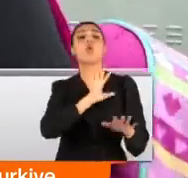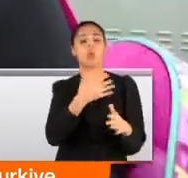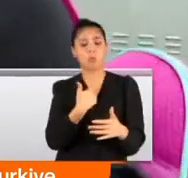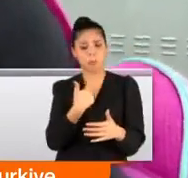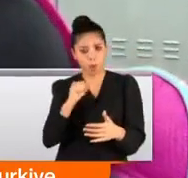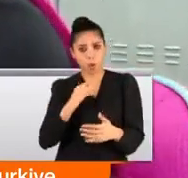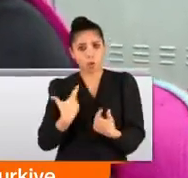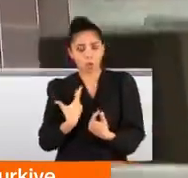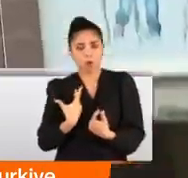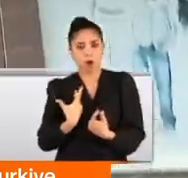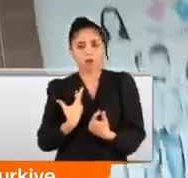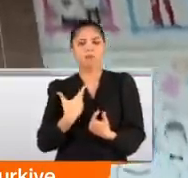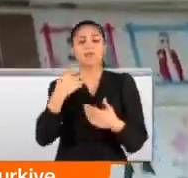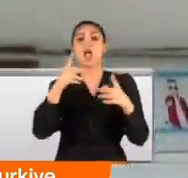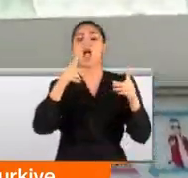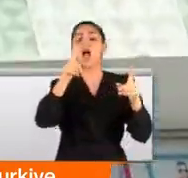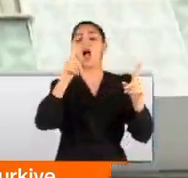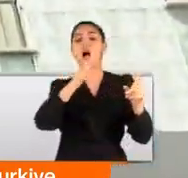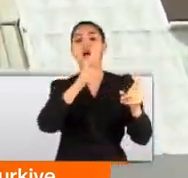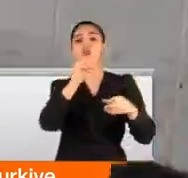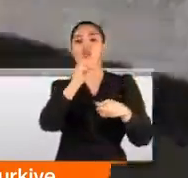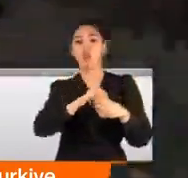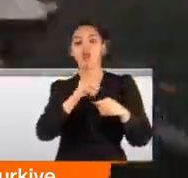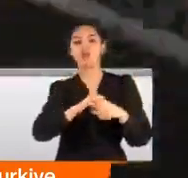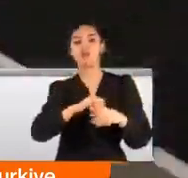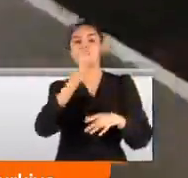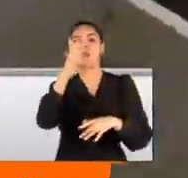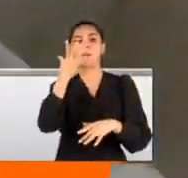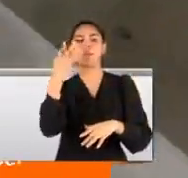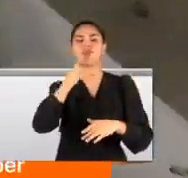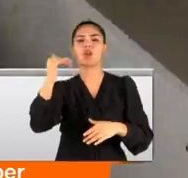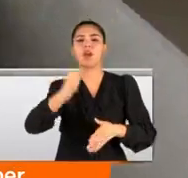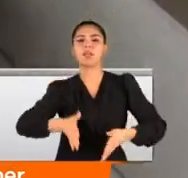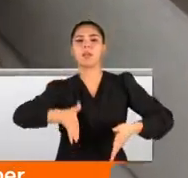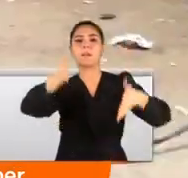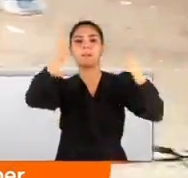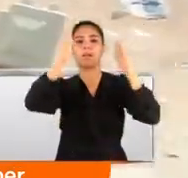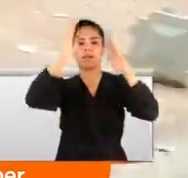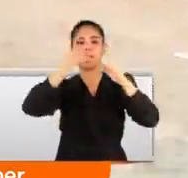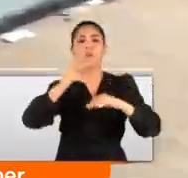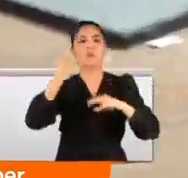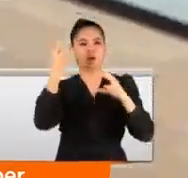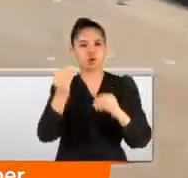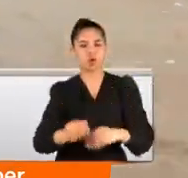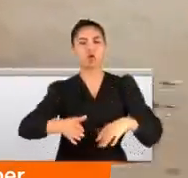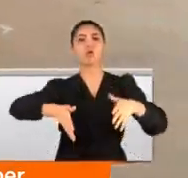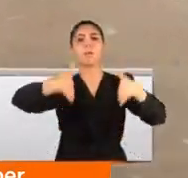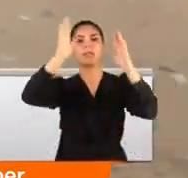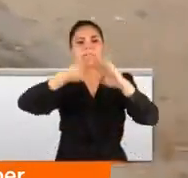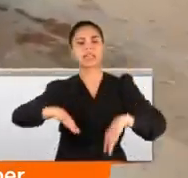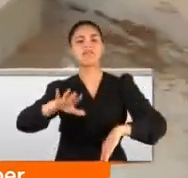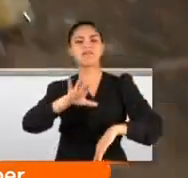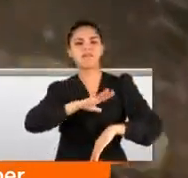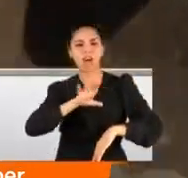korktum, o benden korkmadı yani. Avcılardaki beş katlı bu bina bir süre önce kentsel dönüşüm kapsamında boşaltılmıştı. Hırsızları